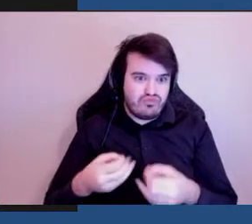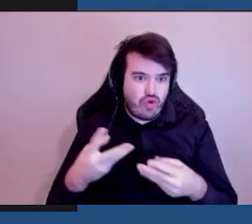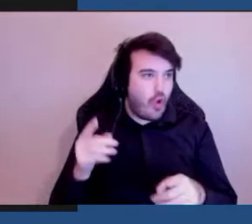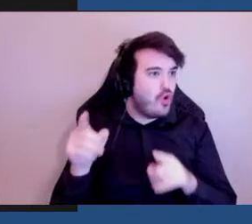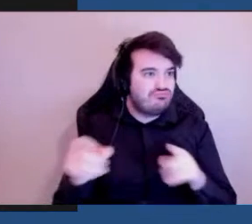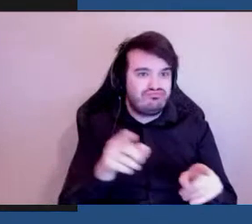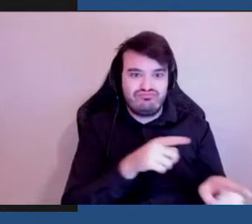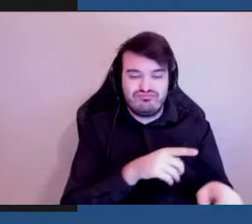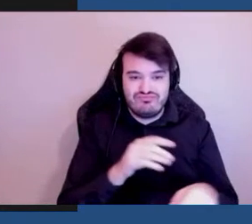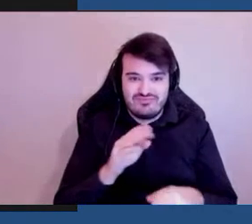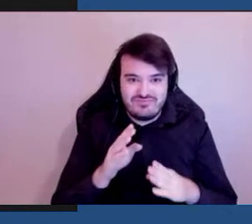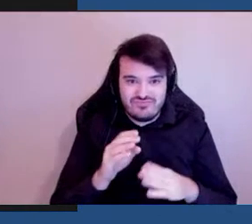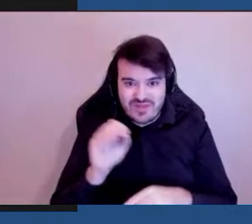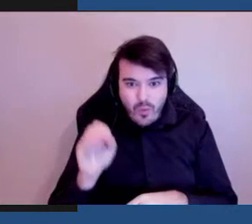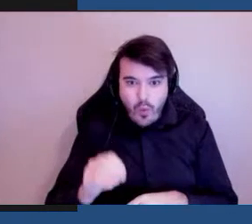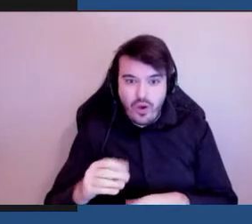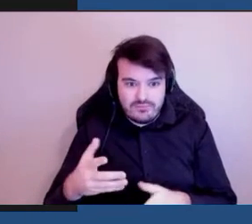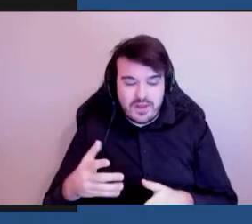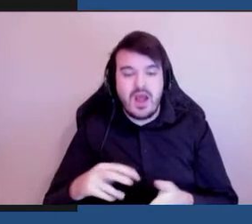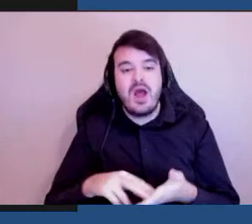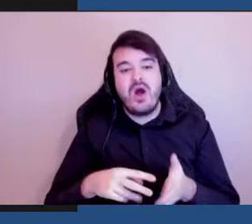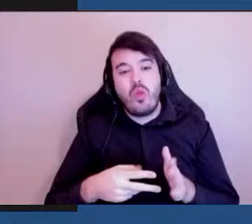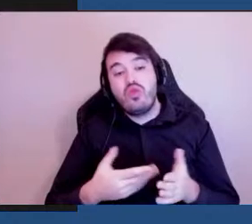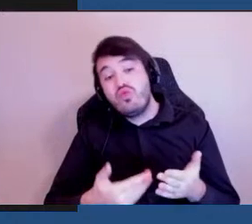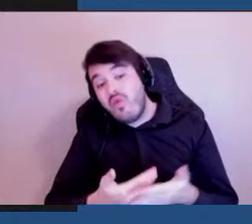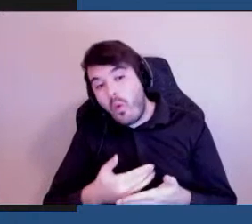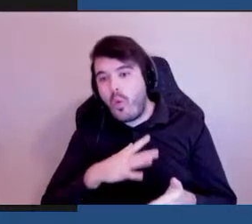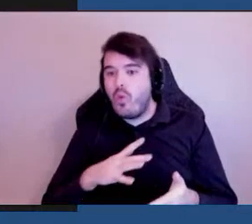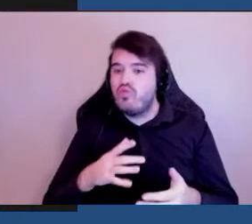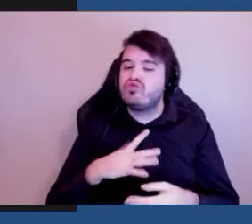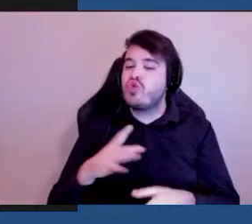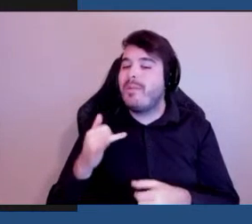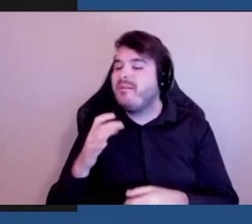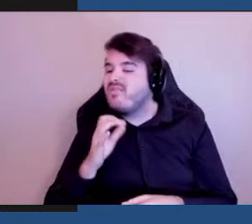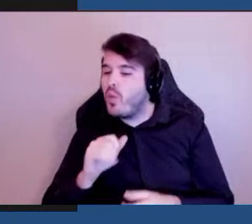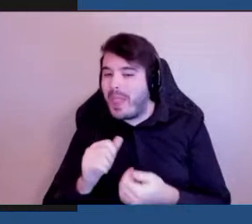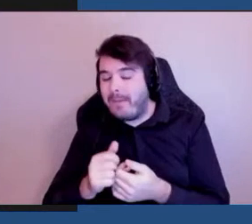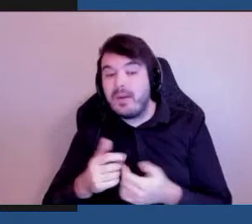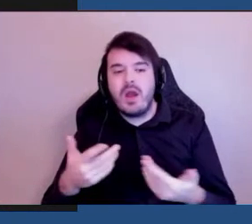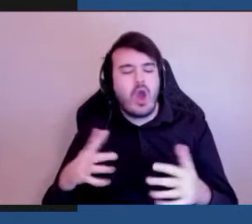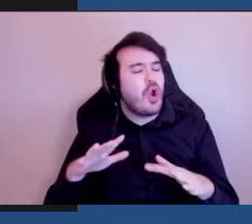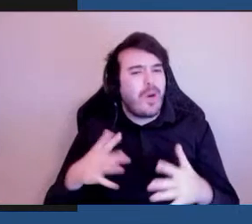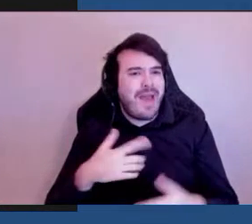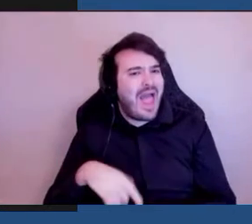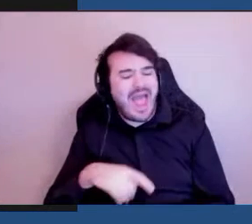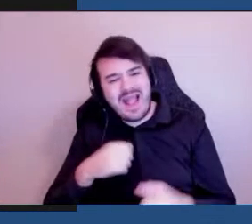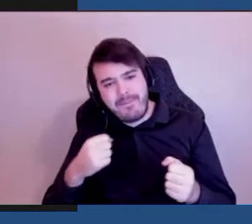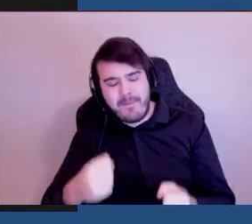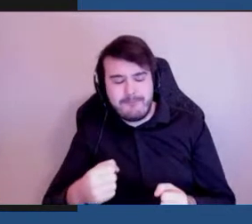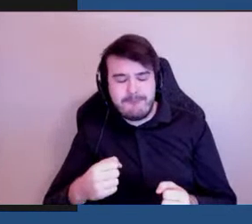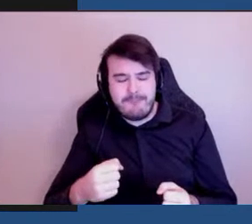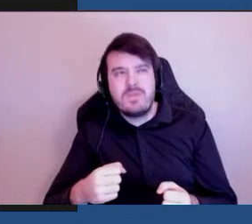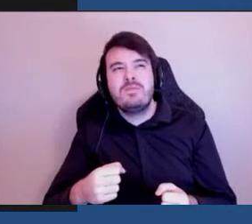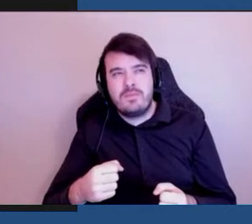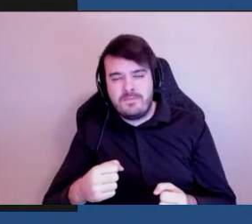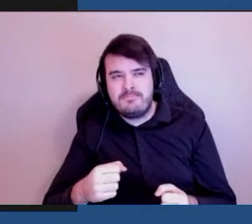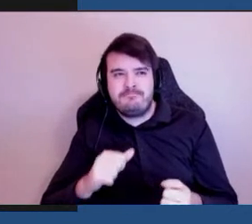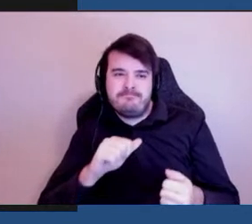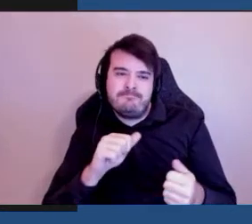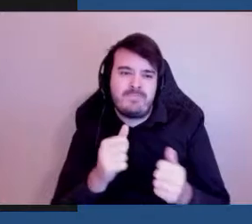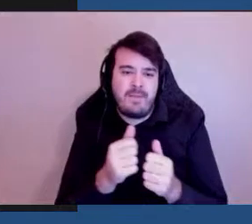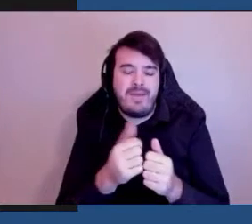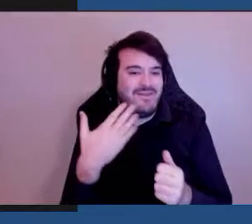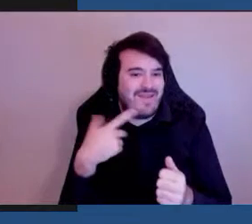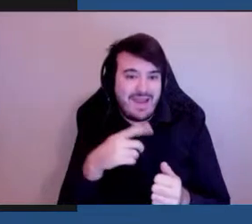endroits qui existaient avant et de nouveaux. Alors, comment est-ce qu'on peut rentrer ça dans un espace où ce n'était pas